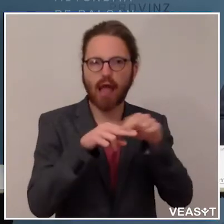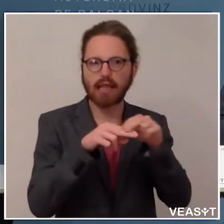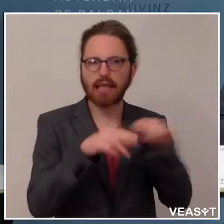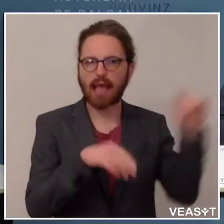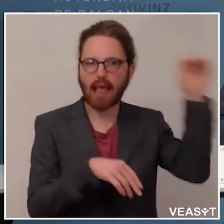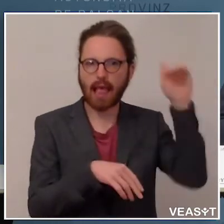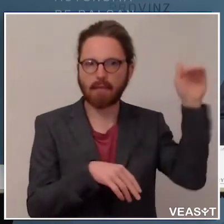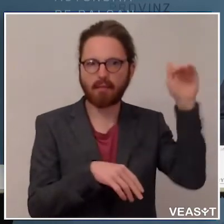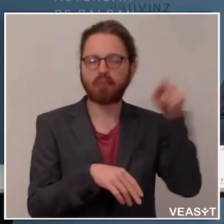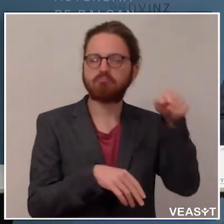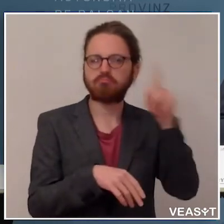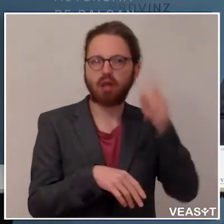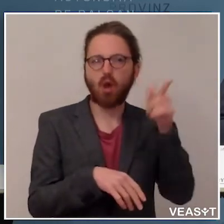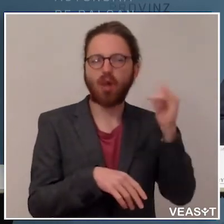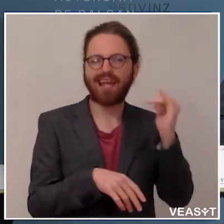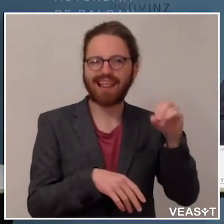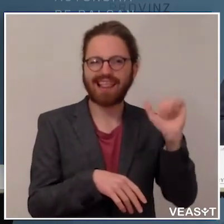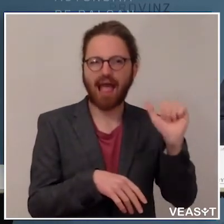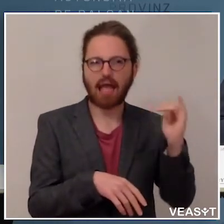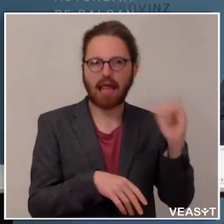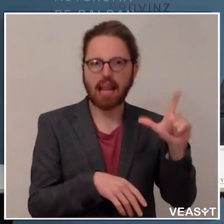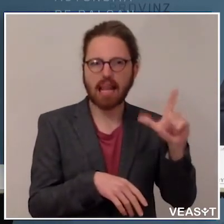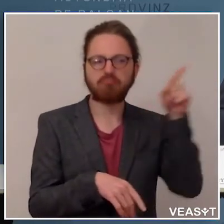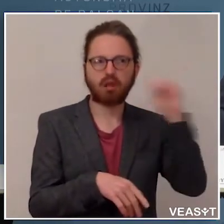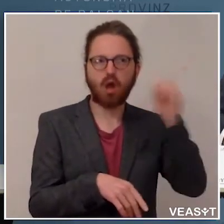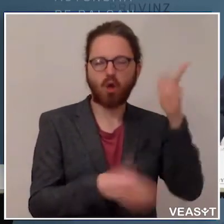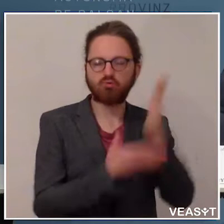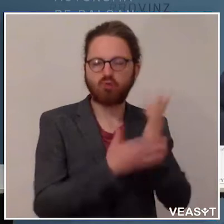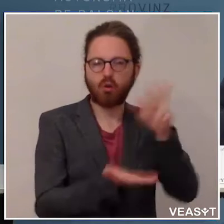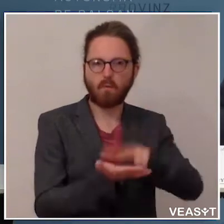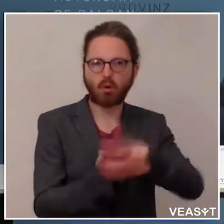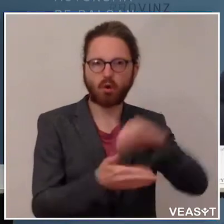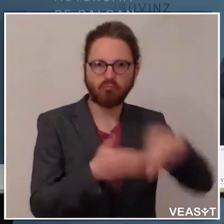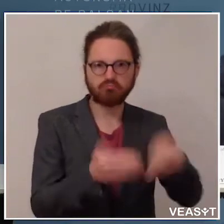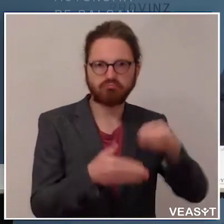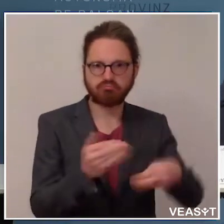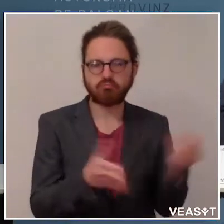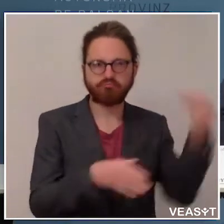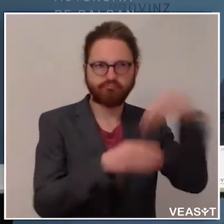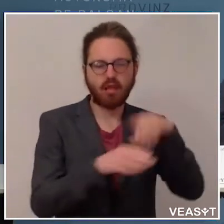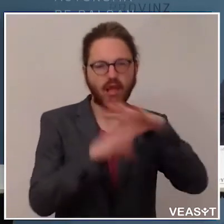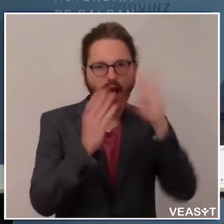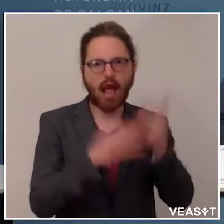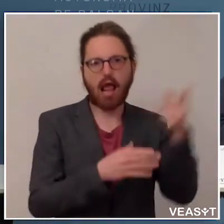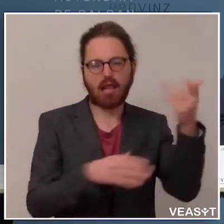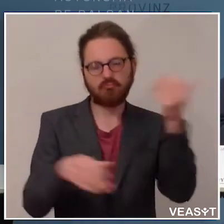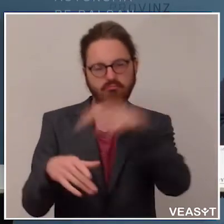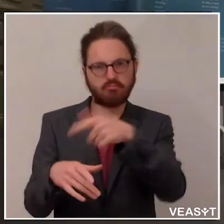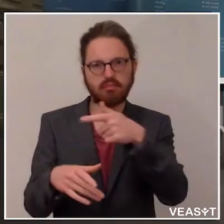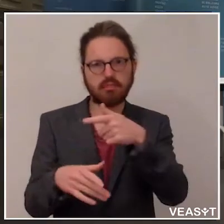natürlich auf staatlicher Ebene einige dieser Protokolle mit unterzeichnet hat. Und wir haben diese Verweise auch entsprechend im Gesetz eingebaut.